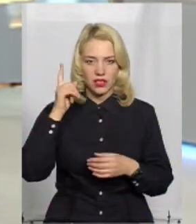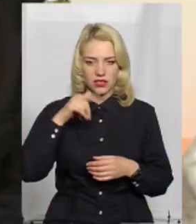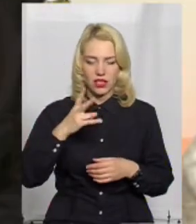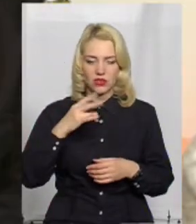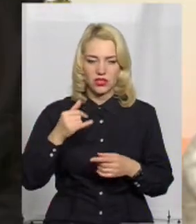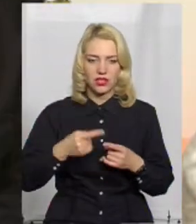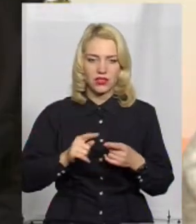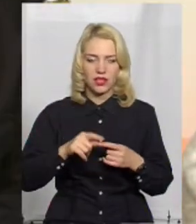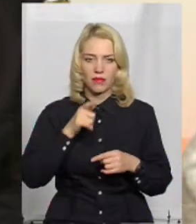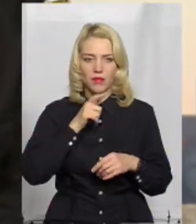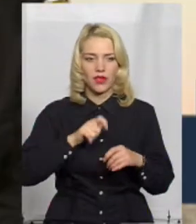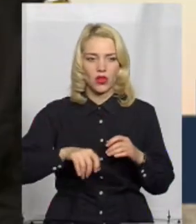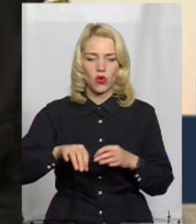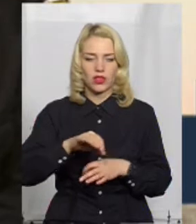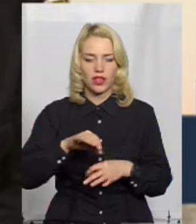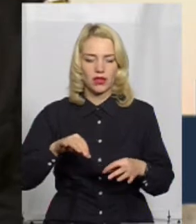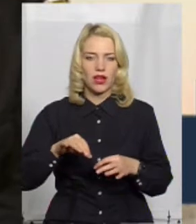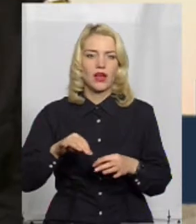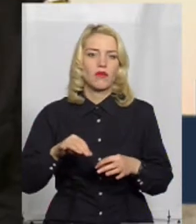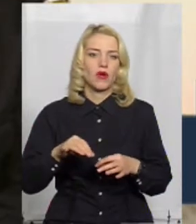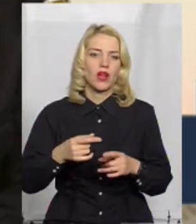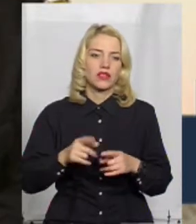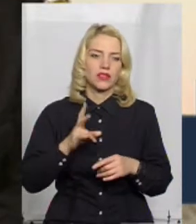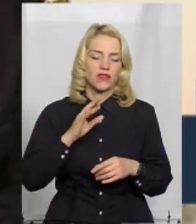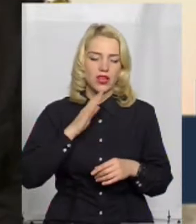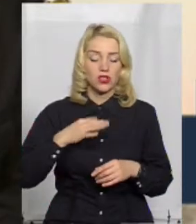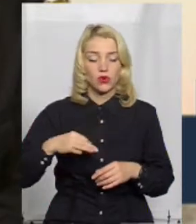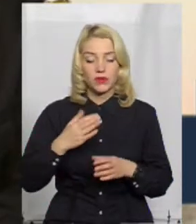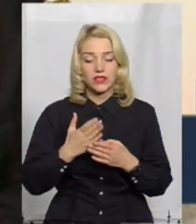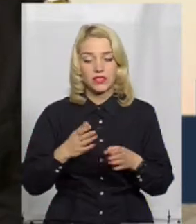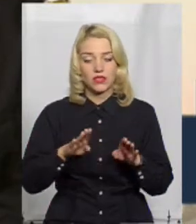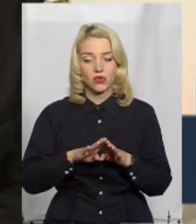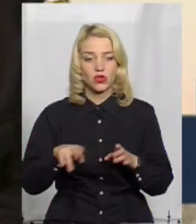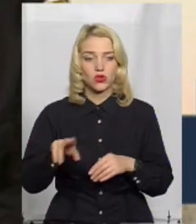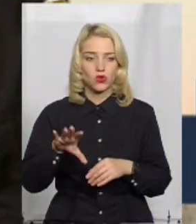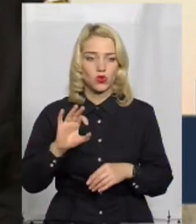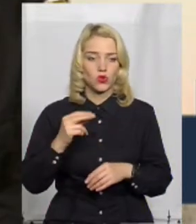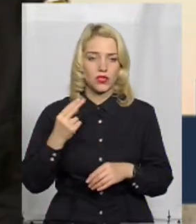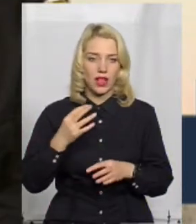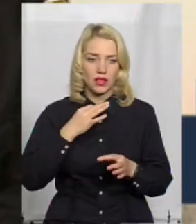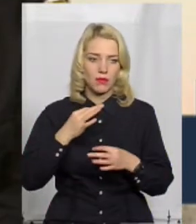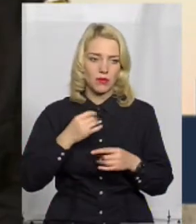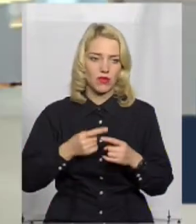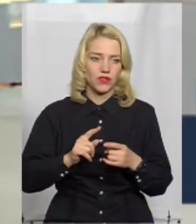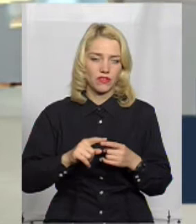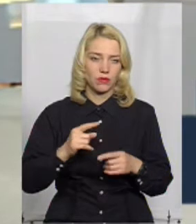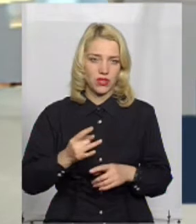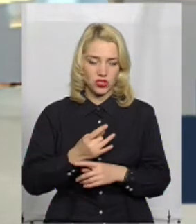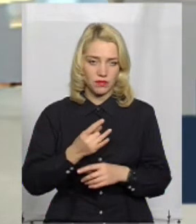пілотний проєкт у нас у Хмельницькій області. Є схожі, але щодо соціальних перемовників він єдиний.